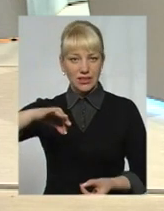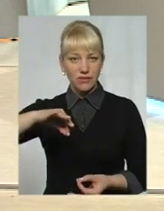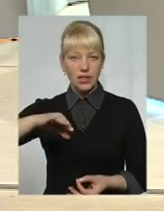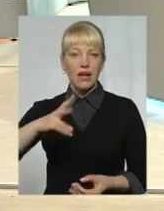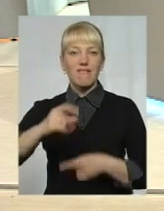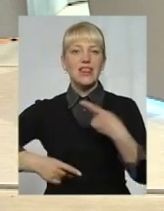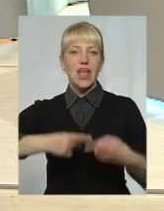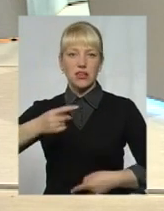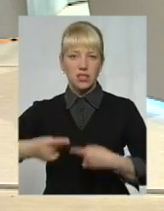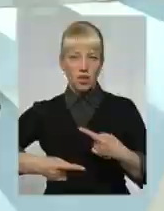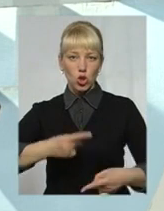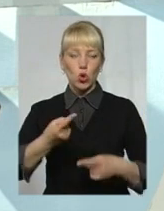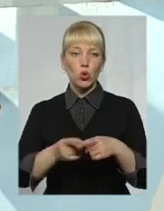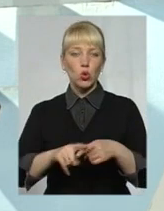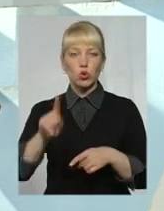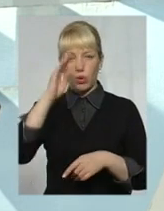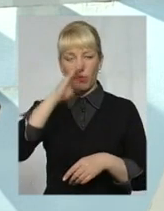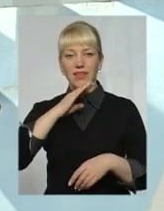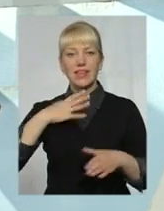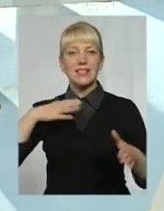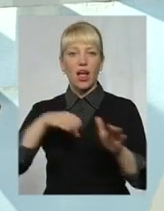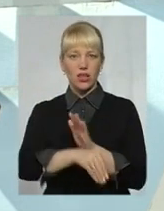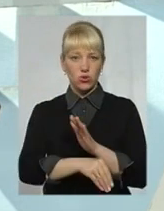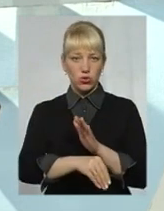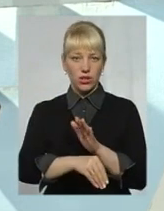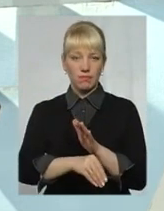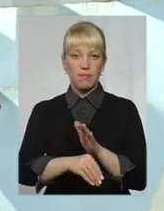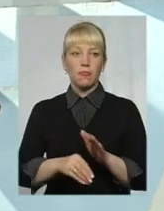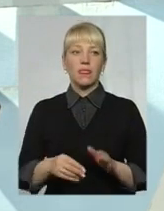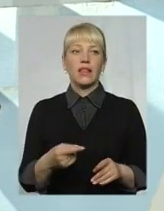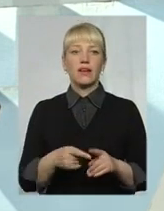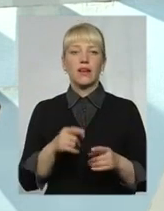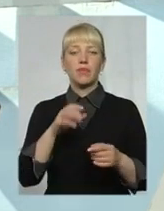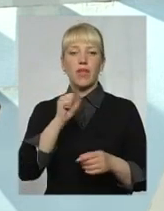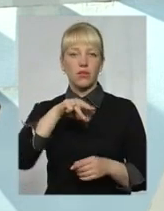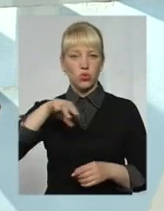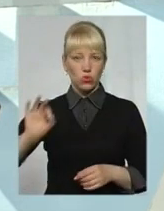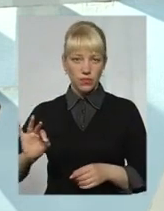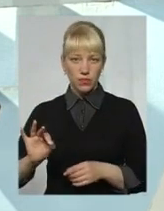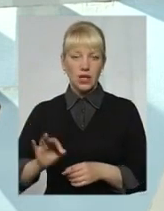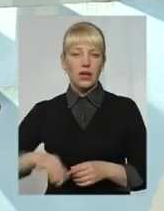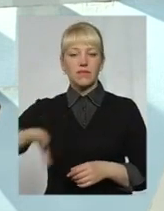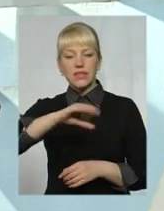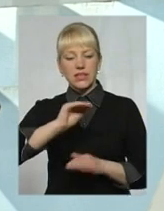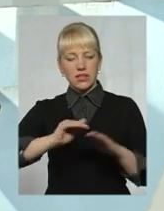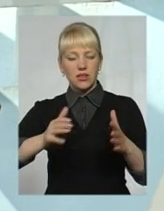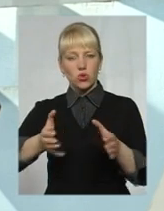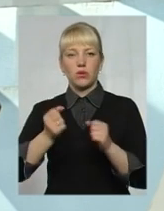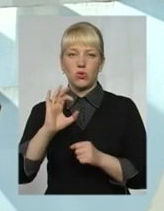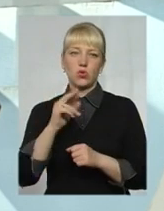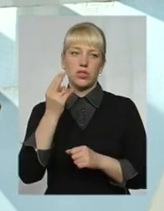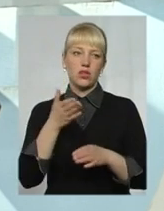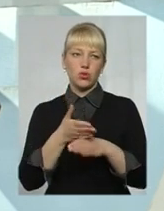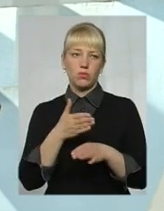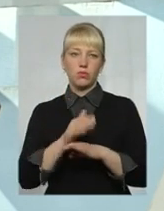наслідок того, що батьки загинули в антитуристичній операції. Всі діти отримують соціальні допомоги,